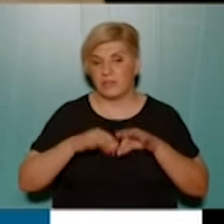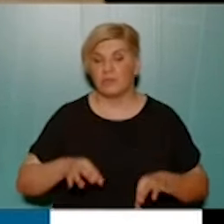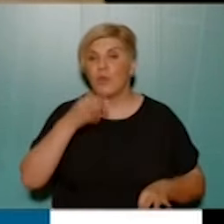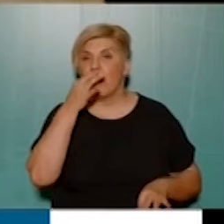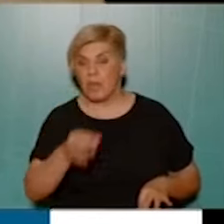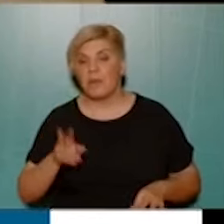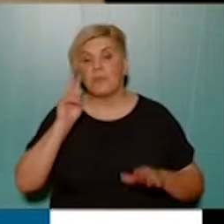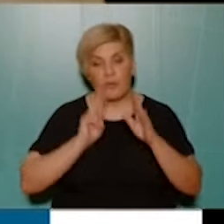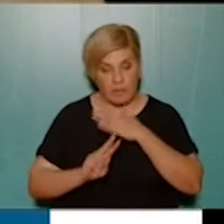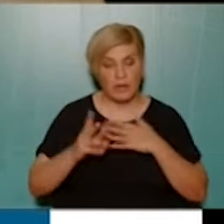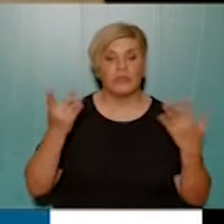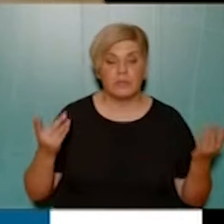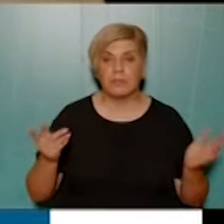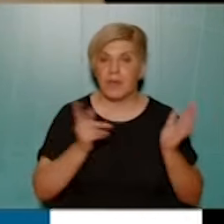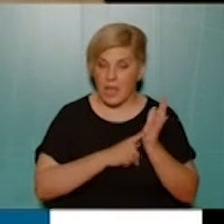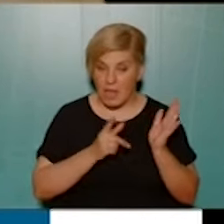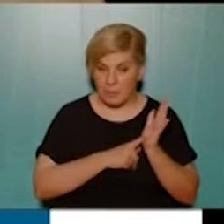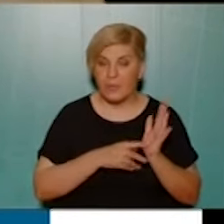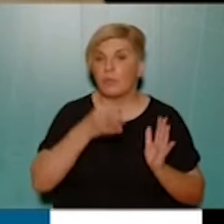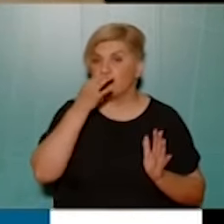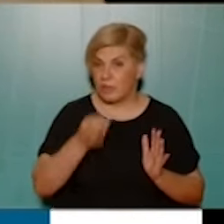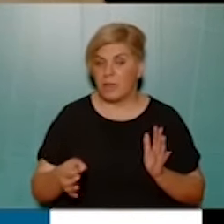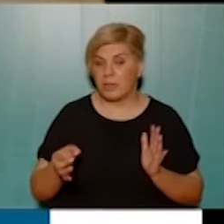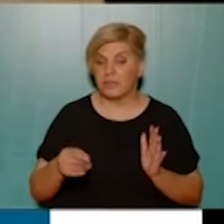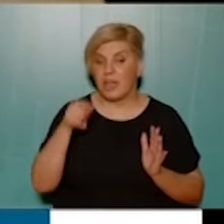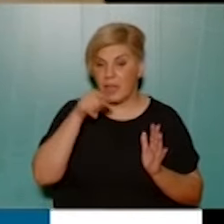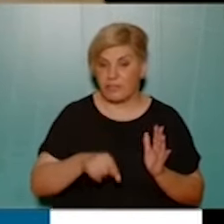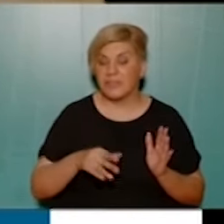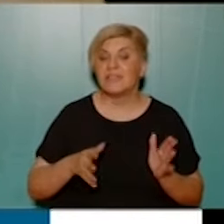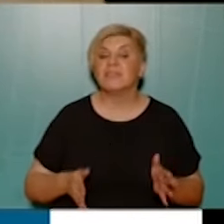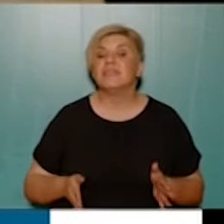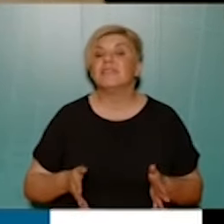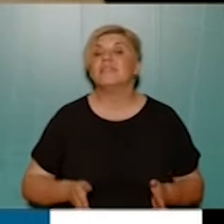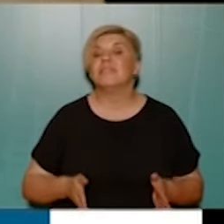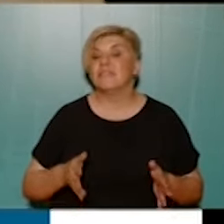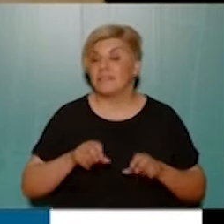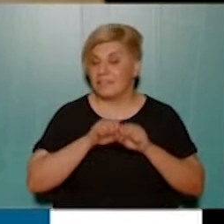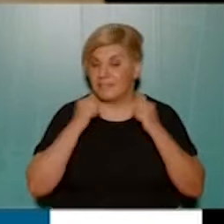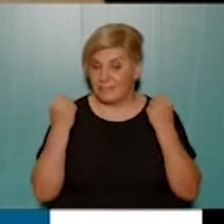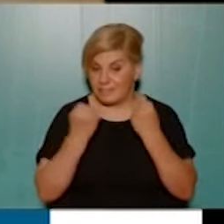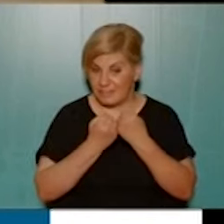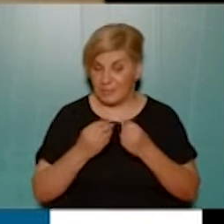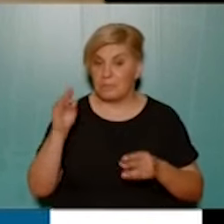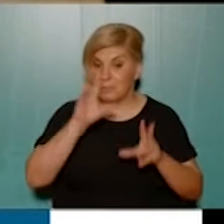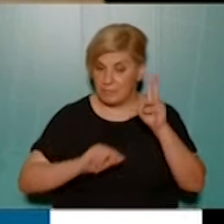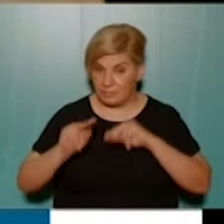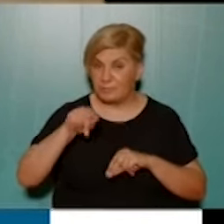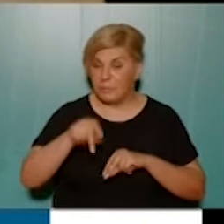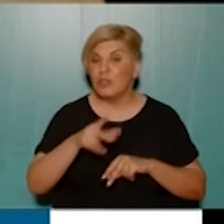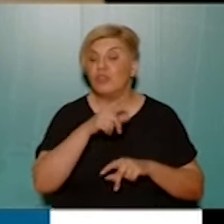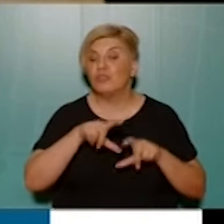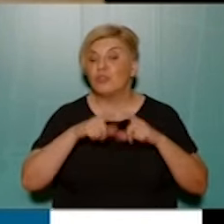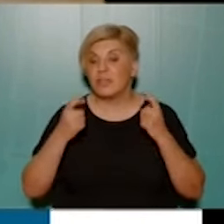γιατί, προφανώς πρέπει, όπως είπατε, σε αυτή τη συνεδρία, στην επόμενη, όποτε κι αν είναι, που θα ξανασυζητήσουμε το ζήτημα της